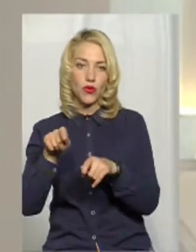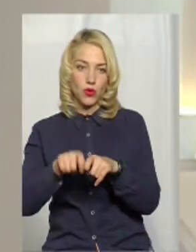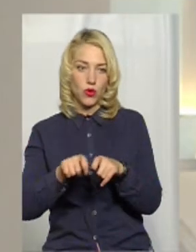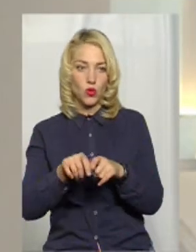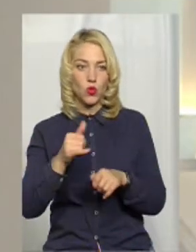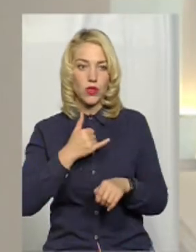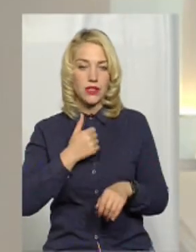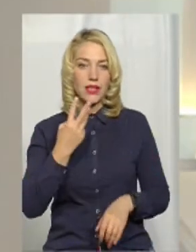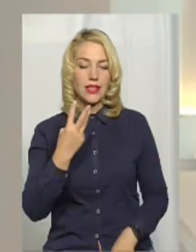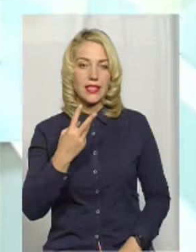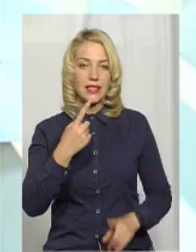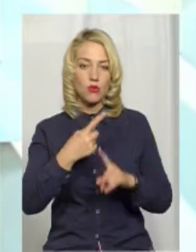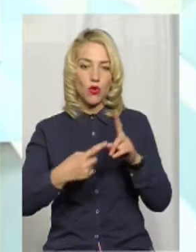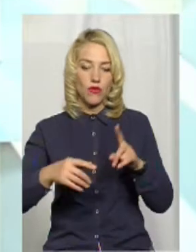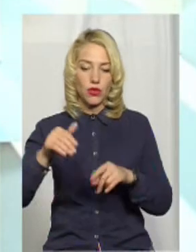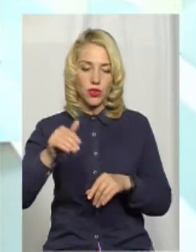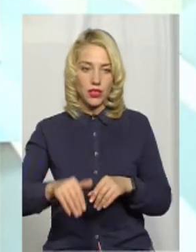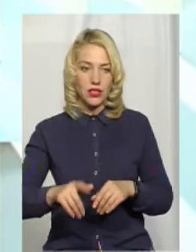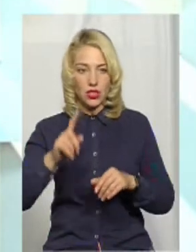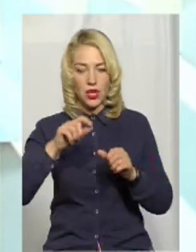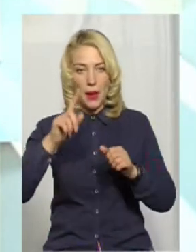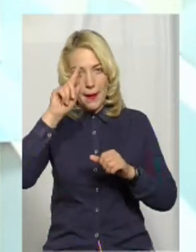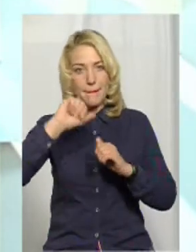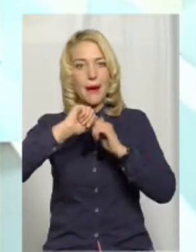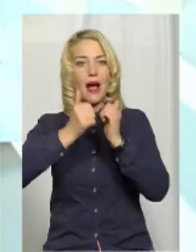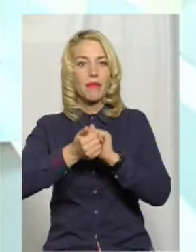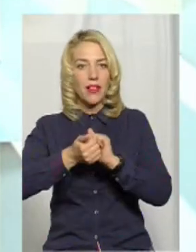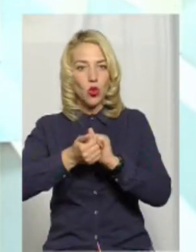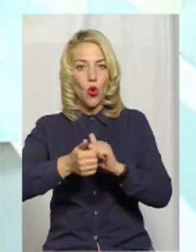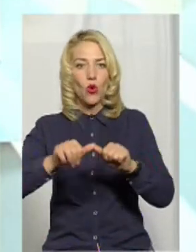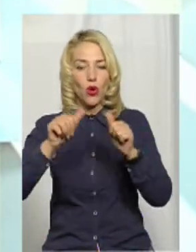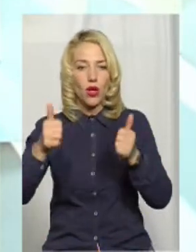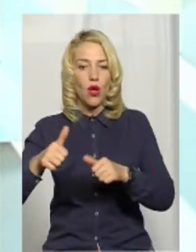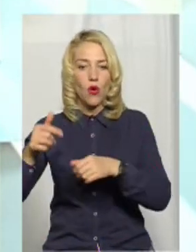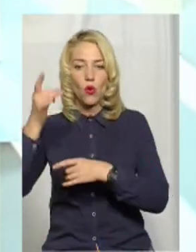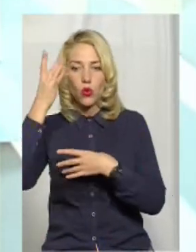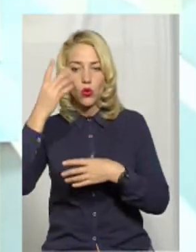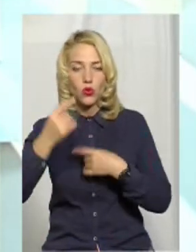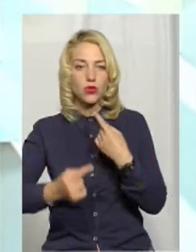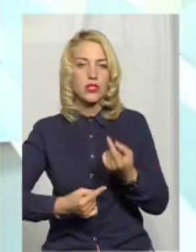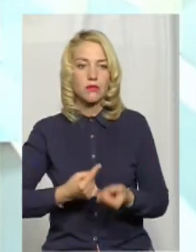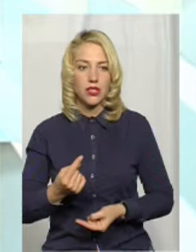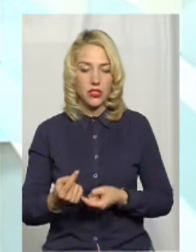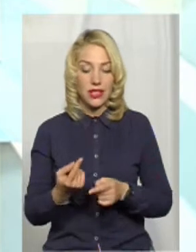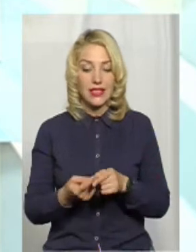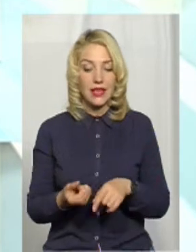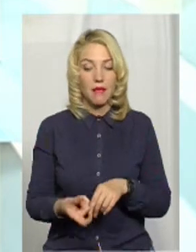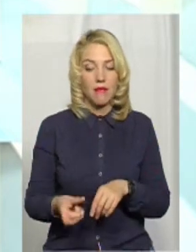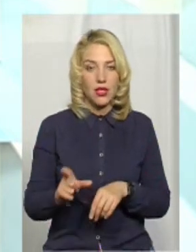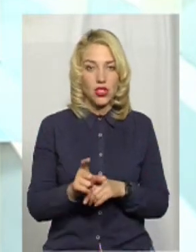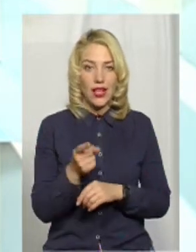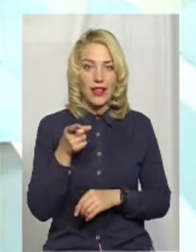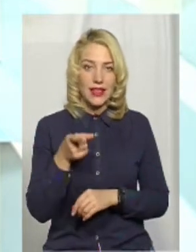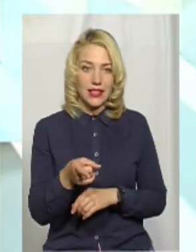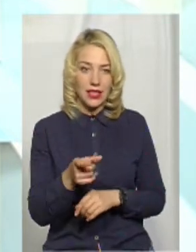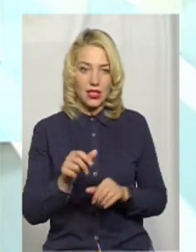В нас 3,5 тисячі пам'яток культурної спадщини. На Хмельниччині. На Хмельниччині. З них більше тисячі – це пам